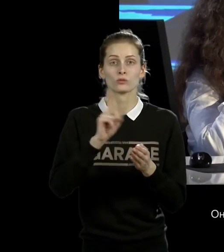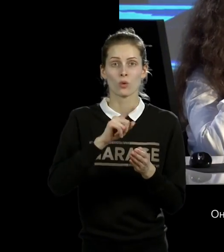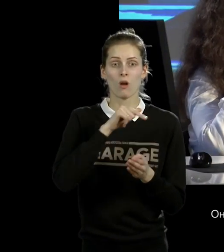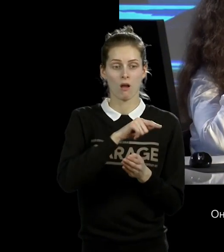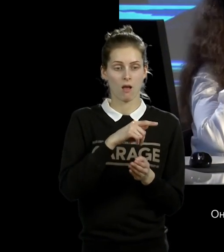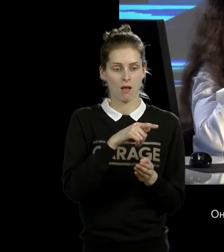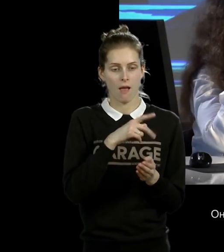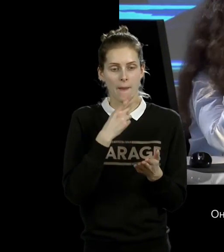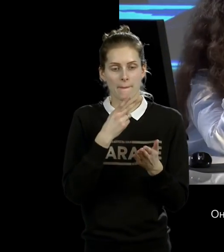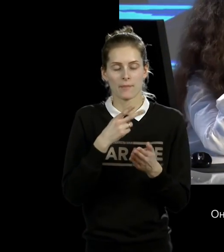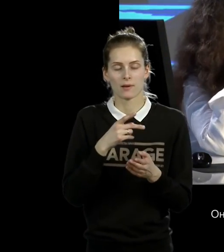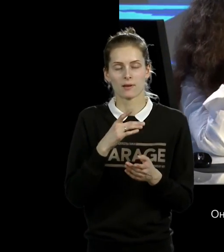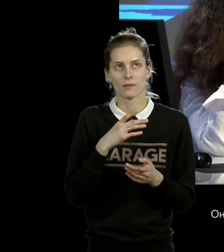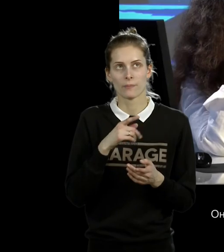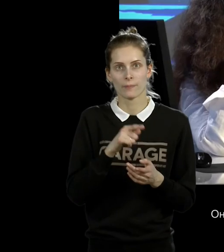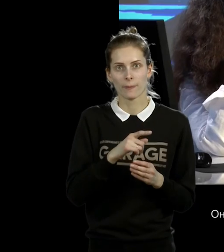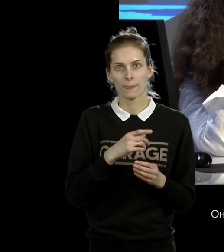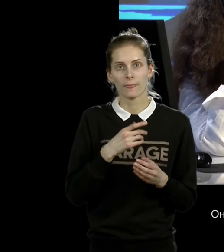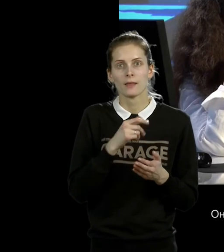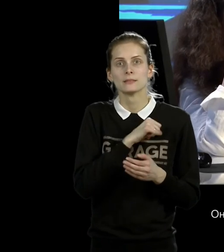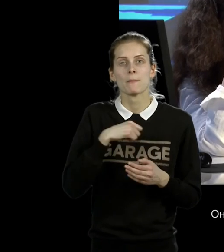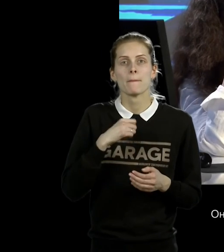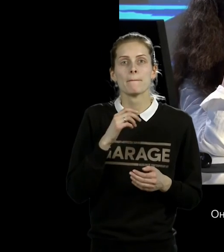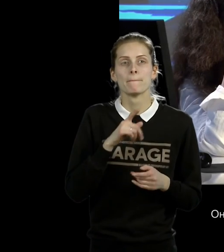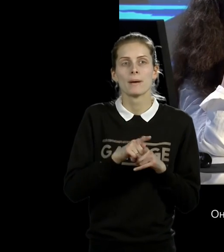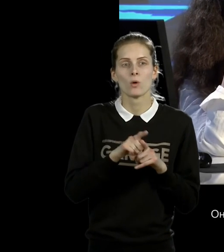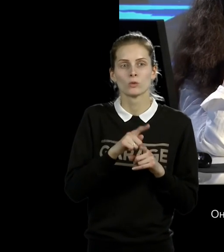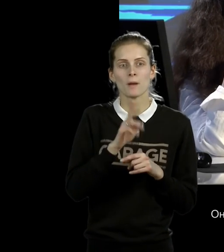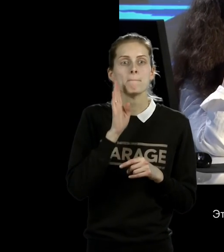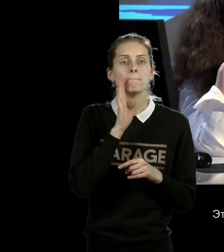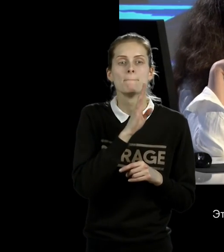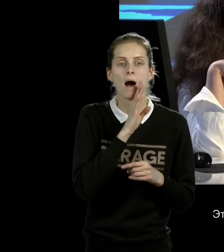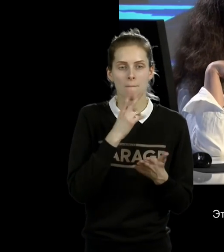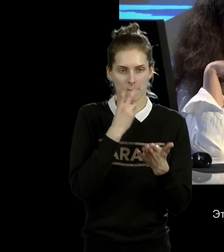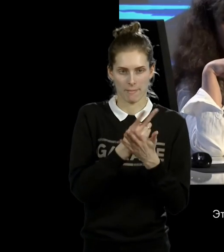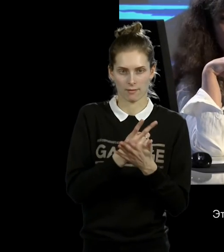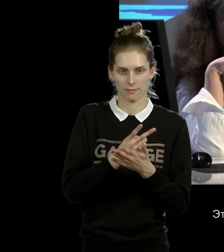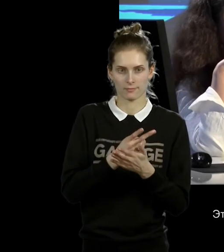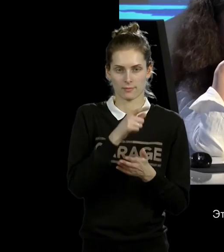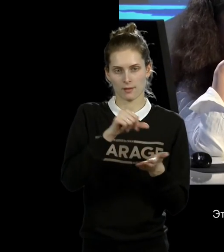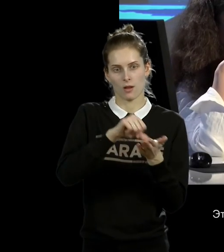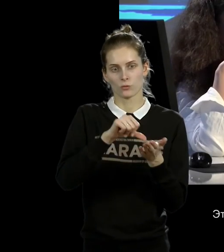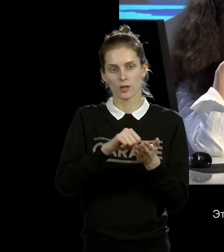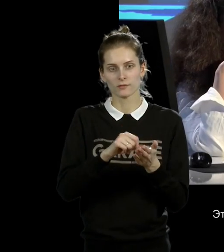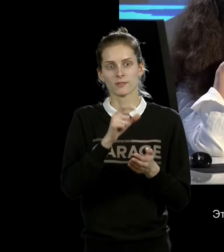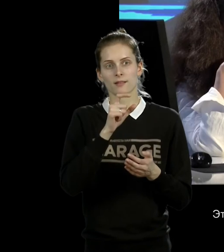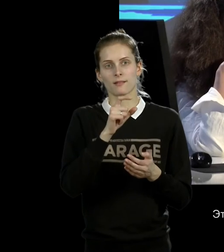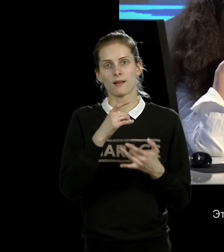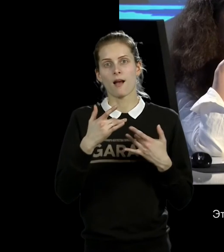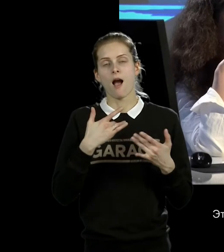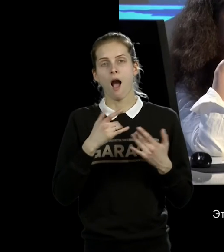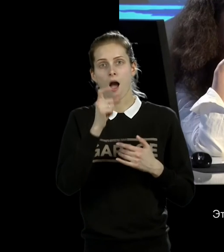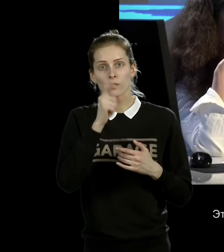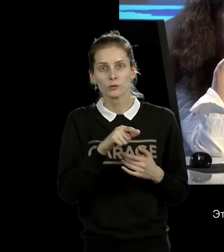Она сама как персонажа воспалена между несколькими актерами. Насколько я понимаю, я не видела этот спектакль, сожалению, судя по всему, совершенно прекрасен.